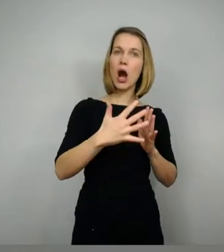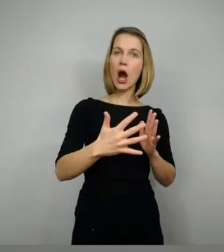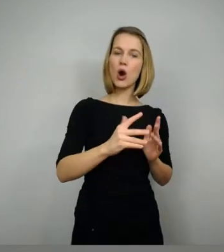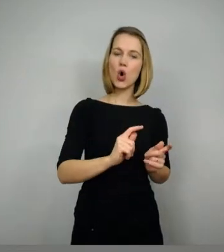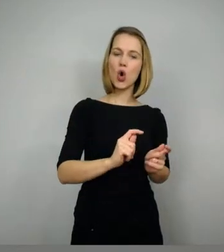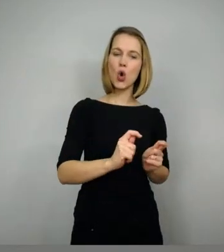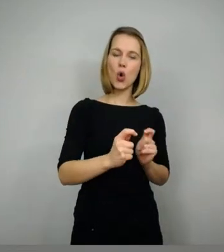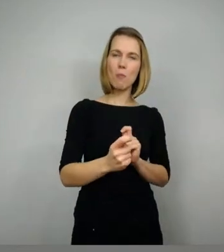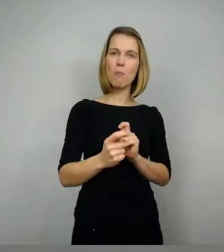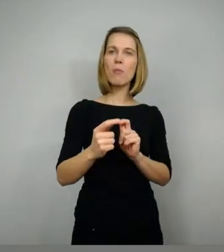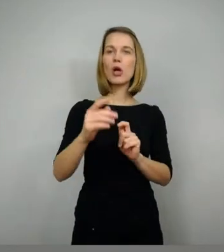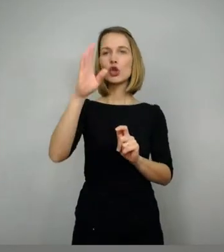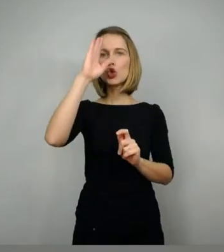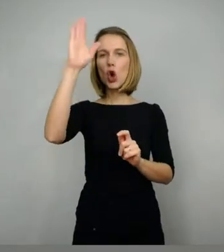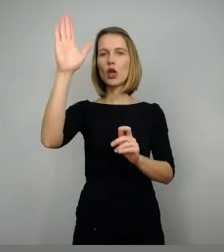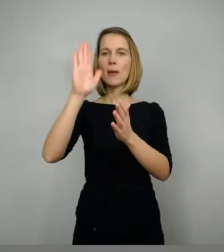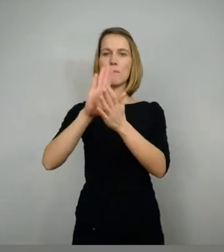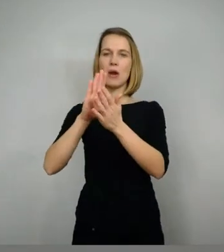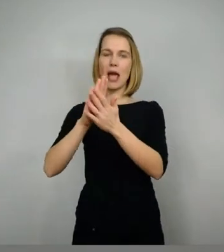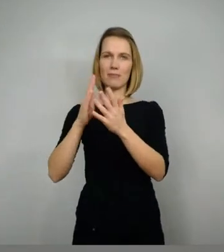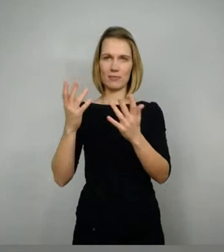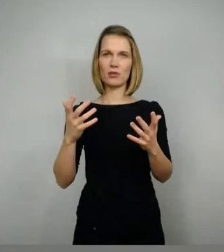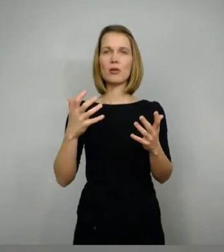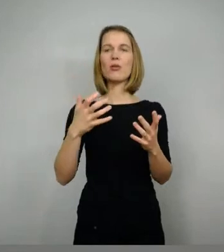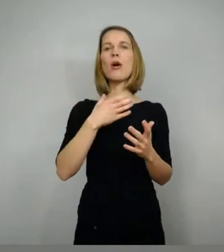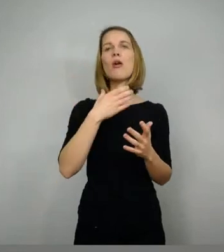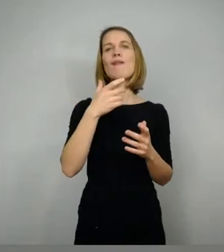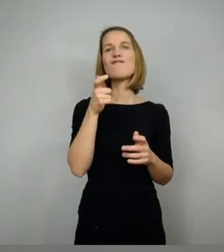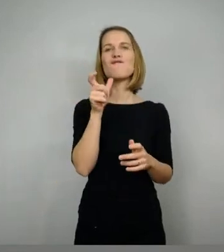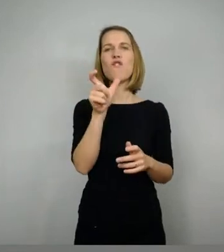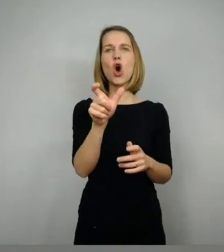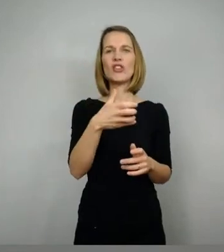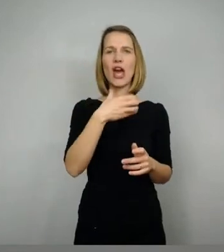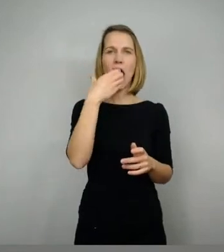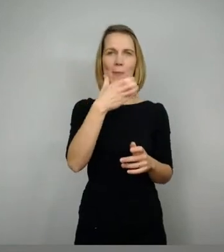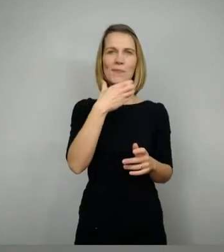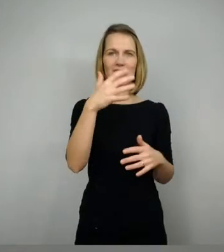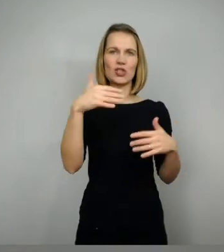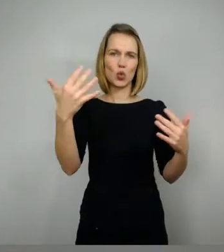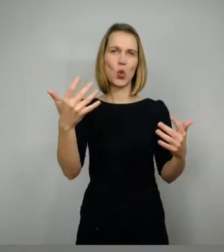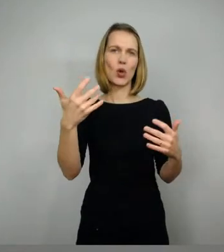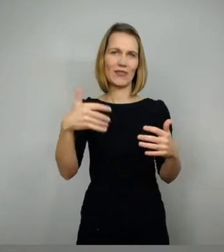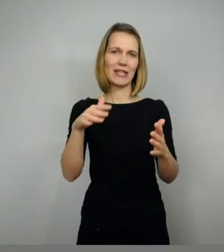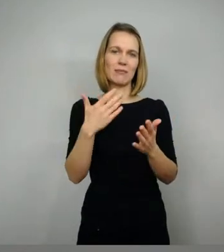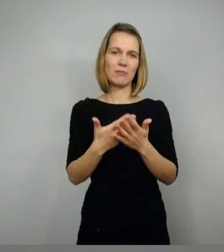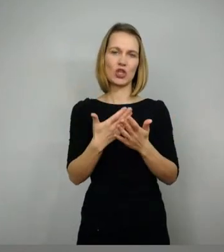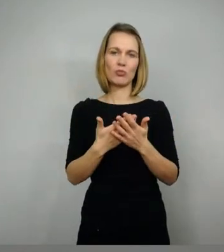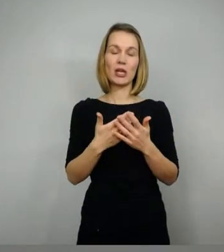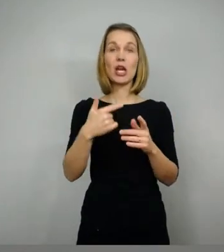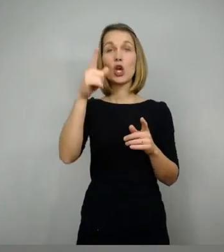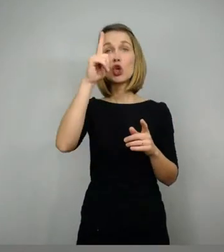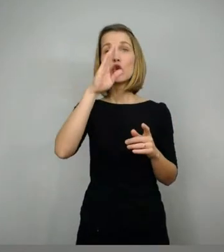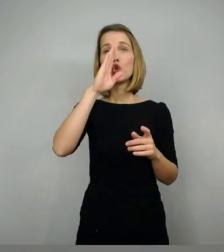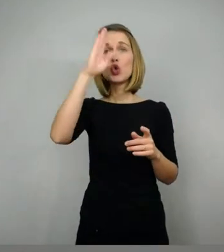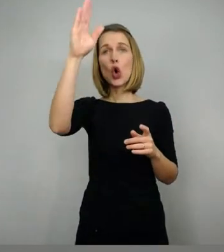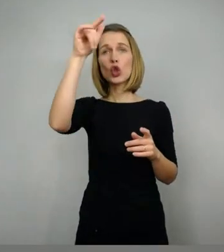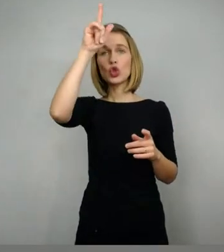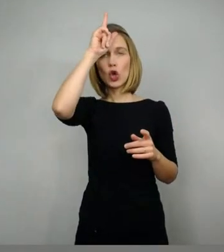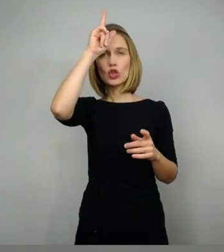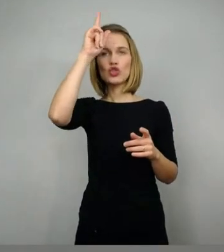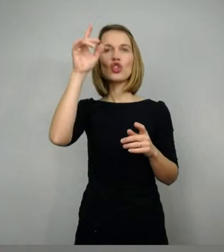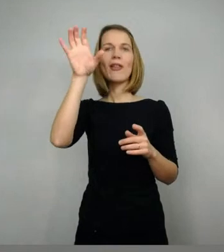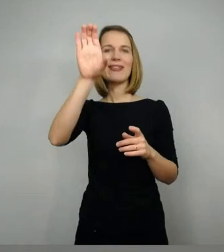Appel und Apfel haben wir das ganz oft. Und deshalb genau, also merkt man das, im norddeutschen Dialekten ist man noch viel mehr dran